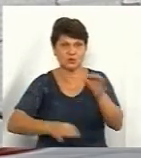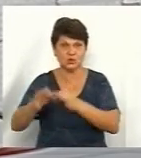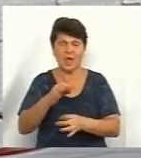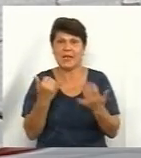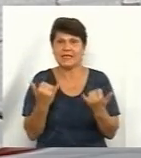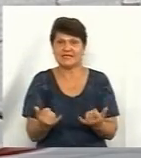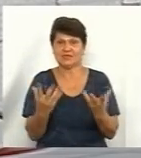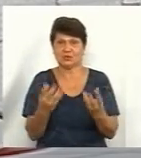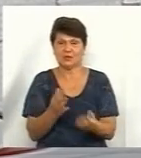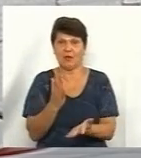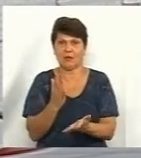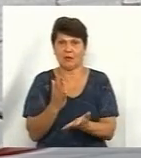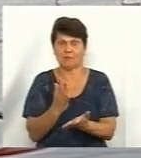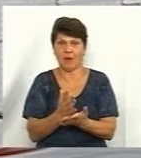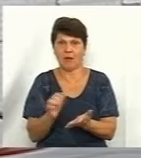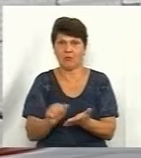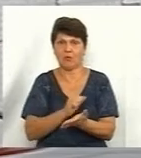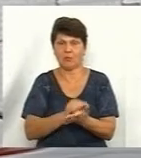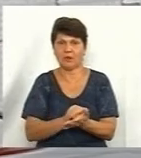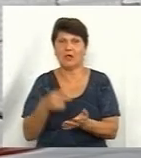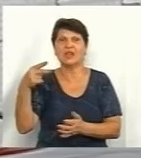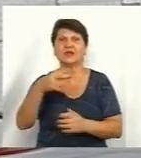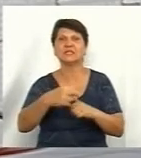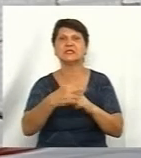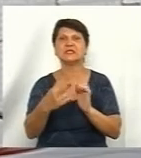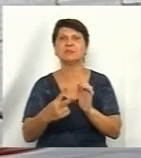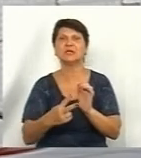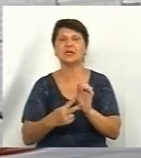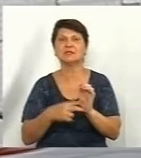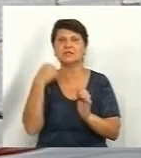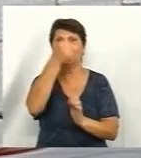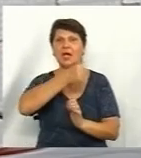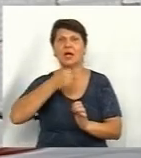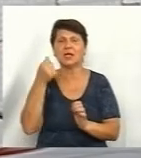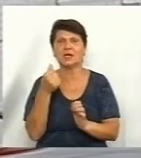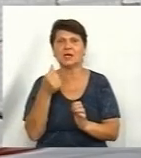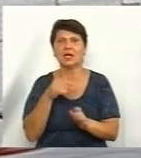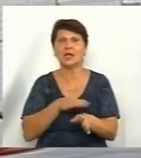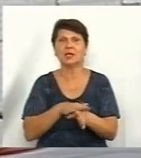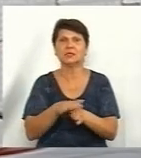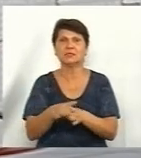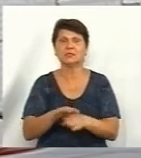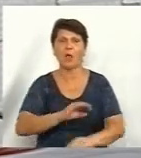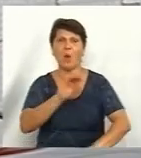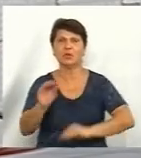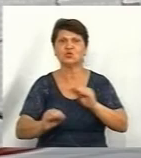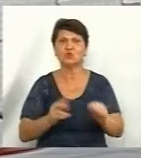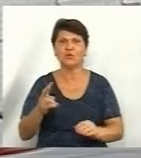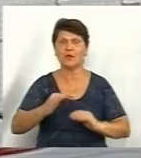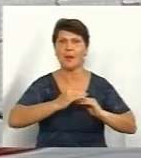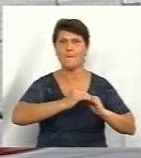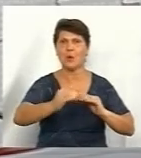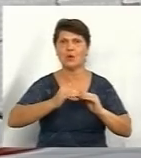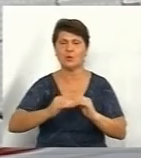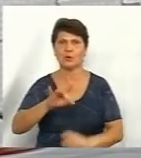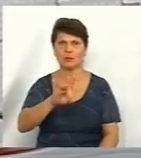день проєктну документацію за 2017 рік, бо той, якою там здійснюється облаштування полігону